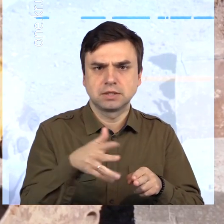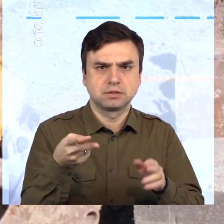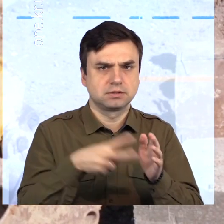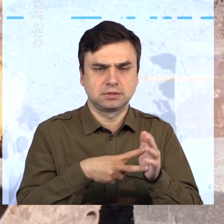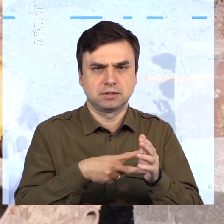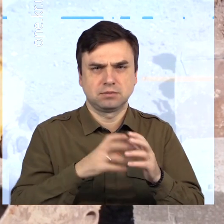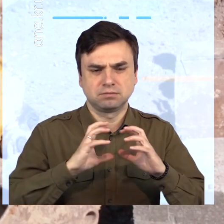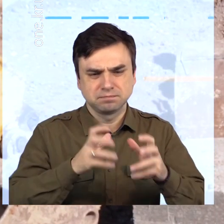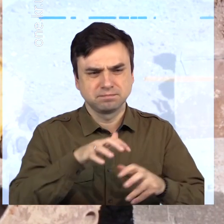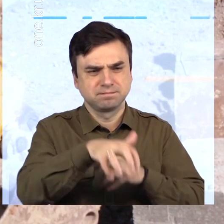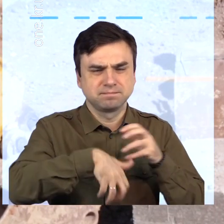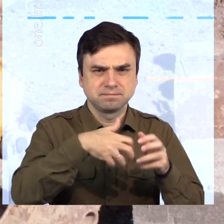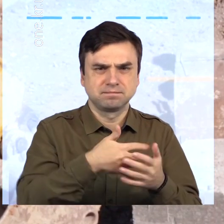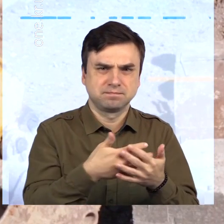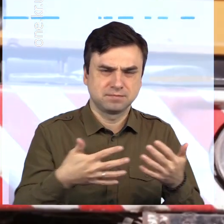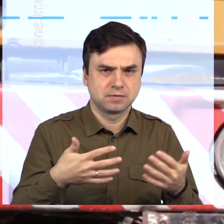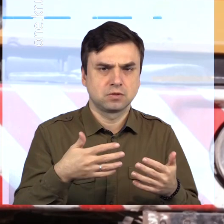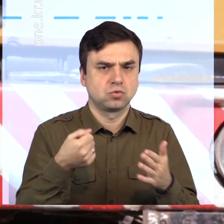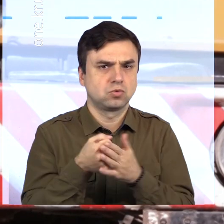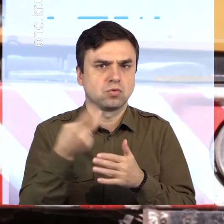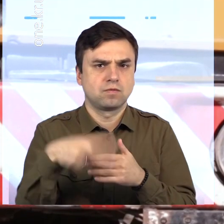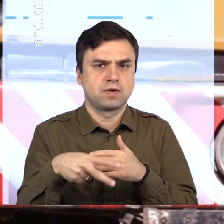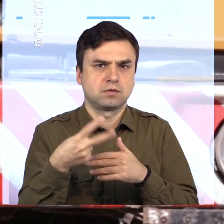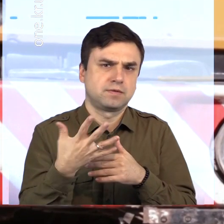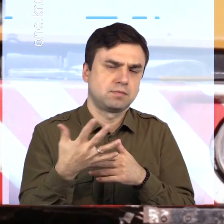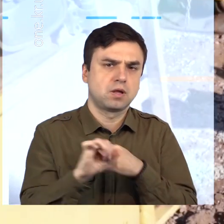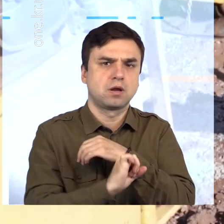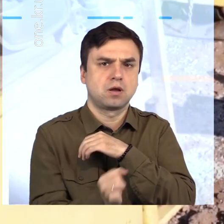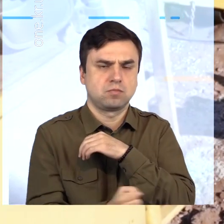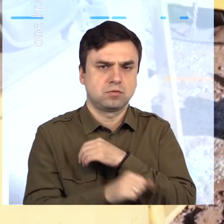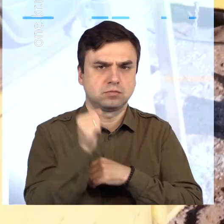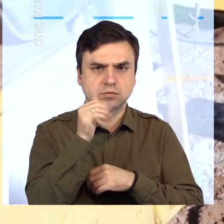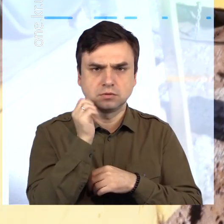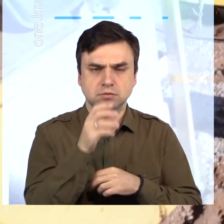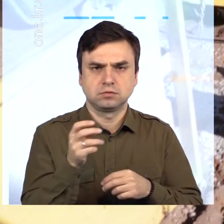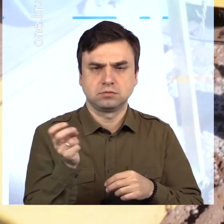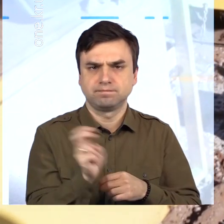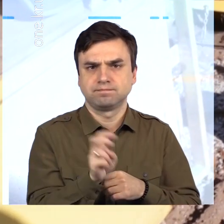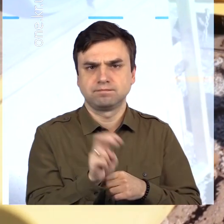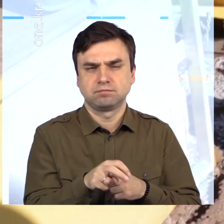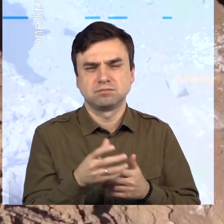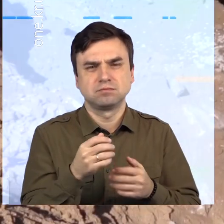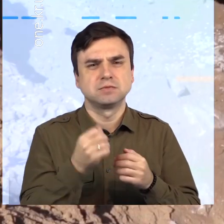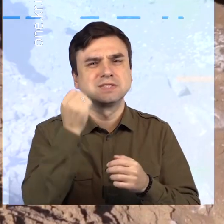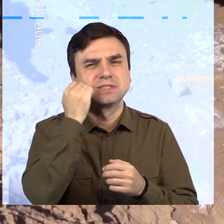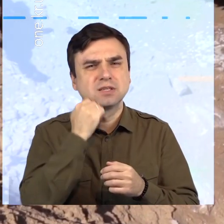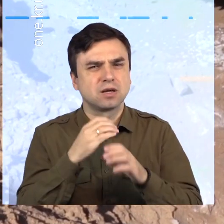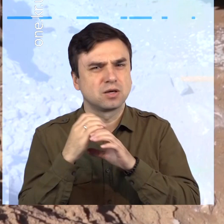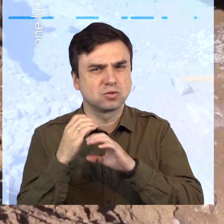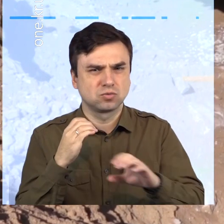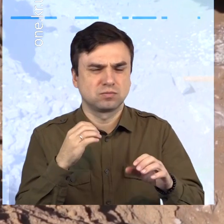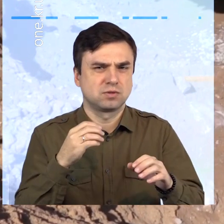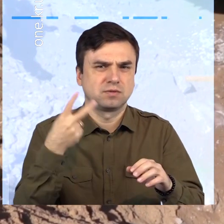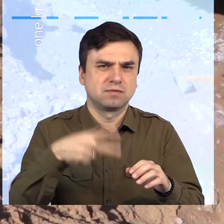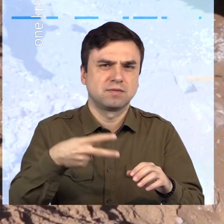робітників, залежності від робіт, що виконується. Тут на фінальному етапі знаходиться масштабна реконструкція застарілого колектору. Його проклали